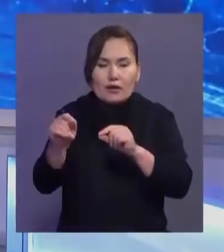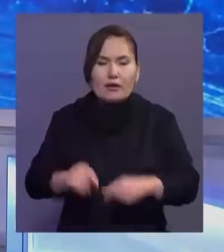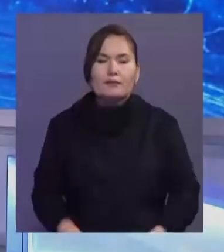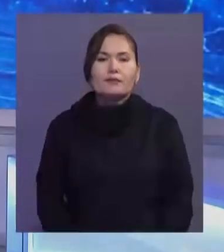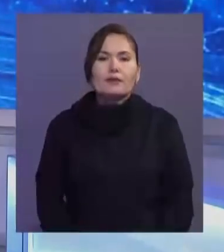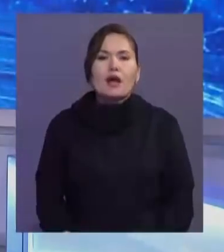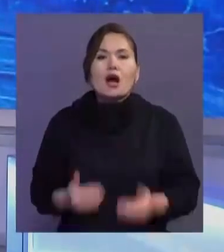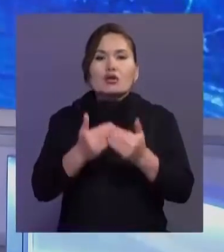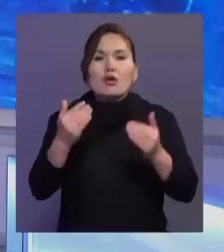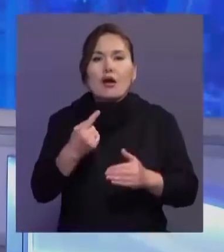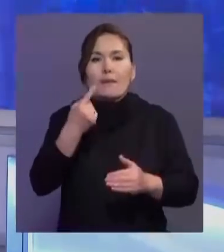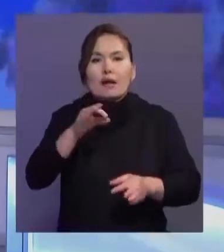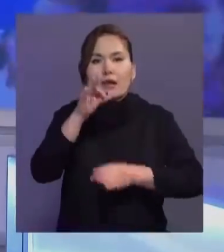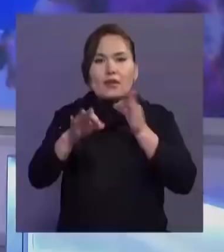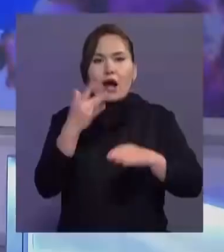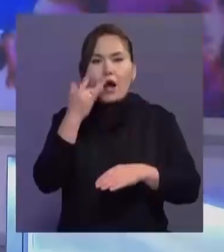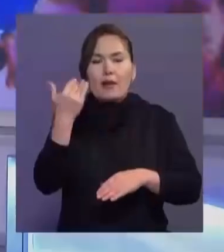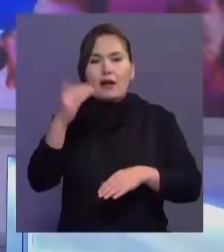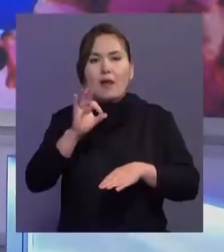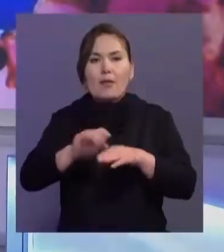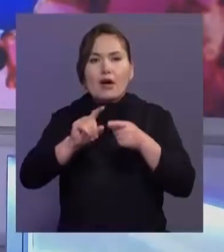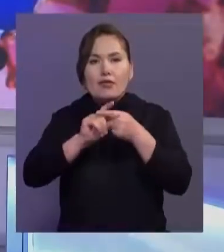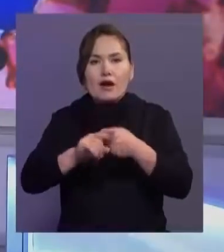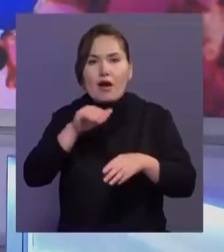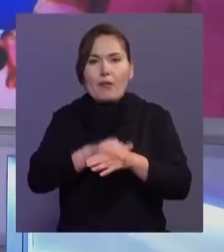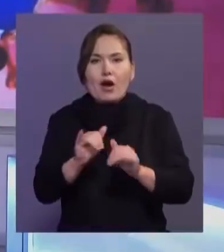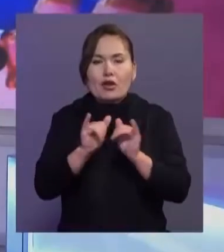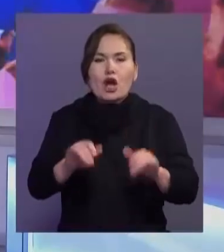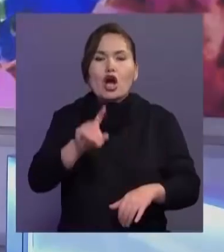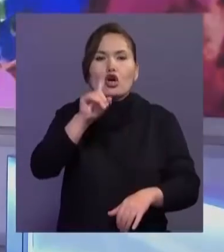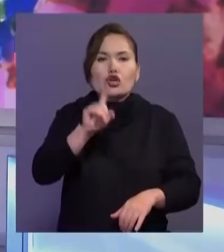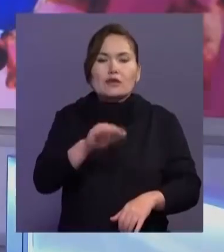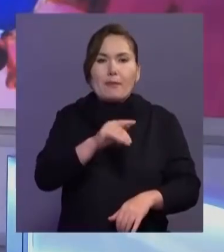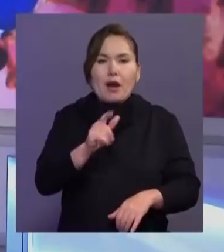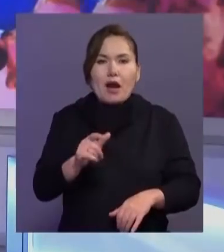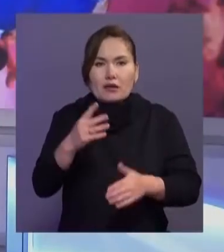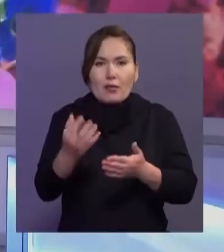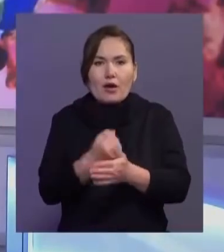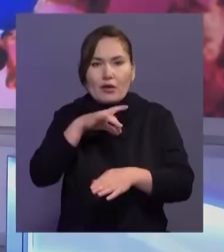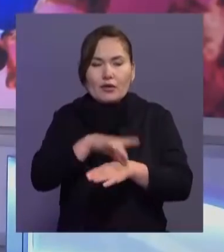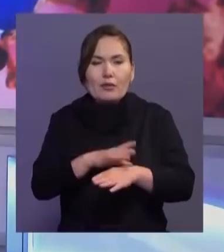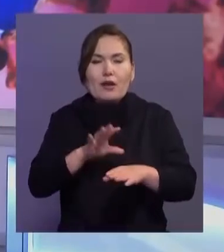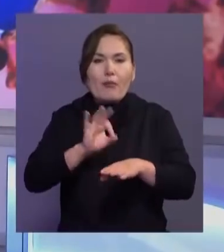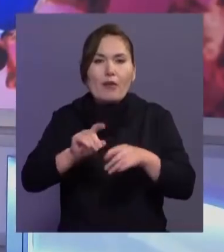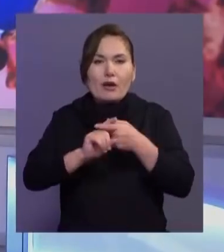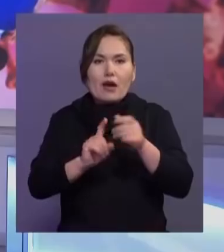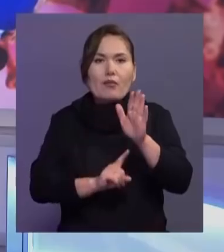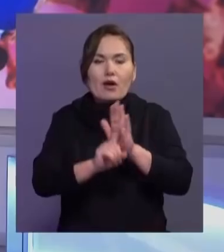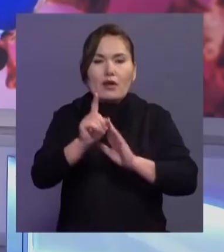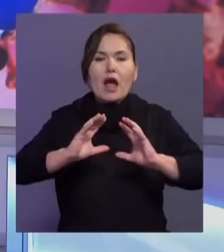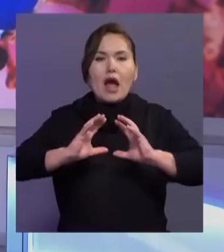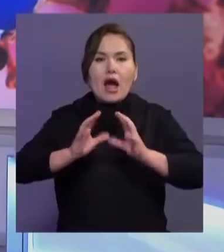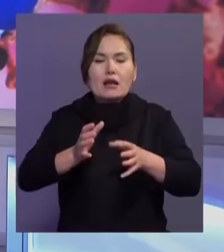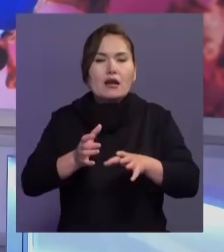Сонғы бір тәуілікті Америка құрама штаттарында коронавирус жұқтырған 100 мүнгін аса адам анықталды. Бұл үндет басталғалы әлем бойынша